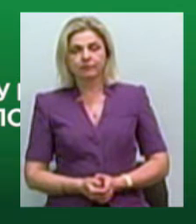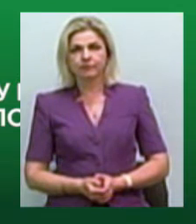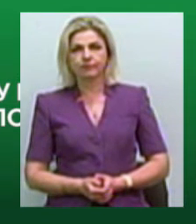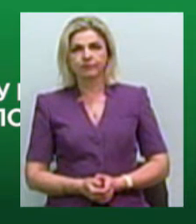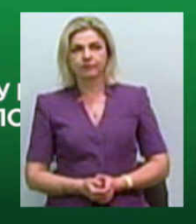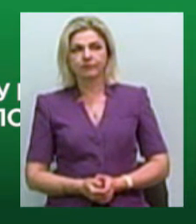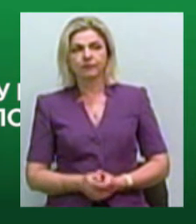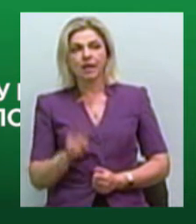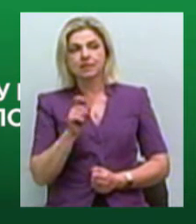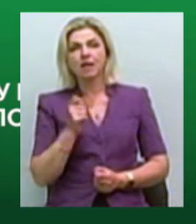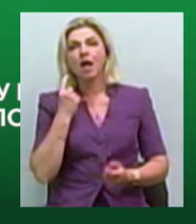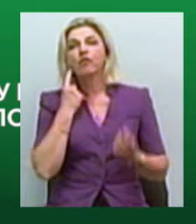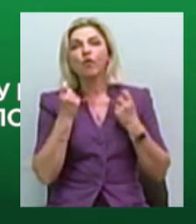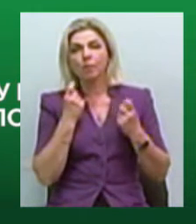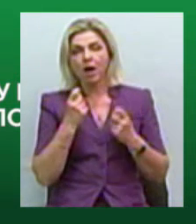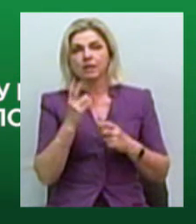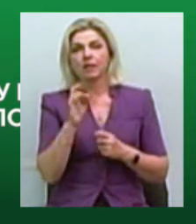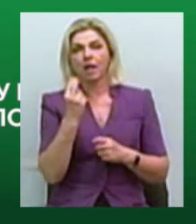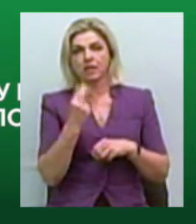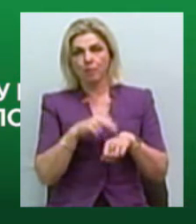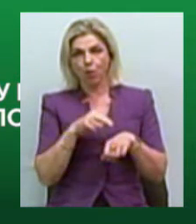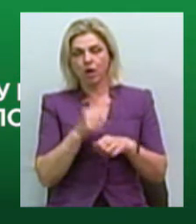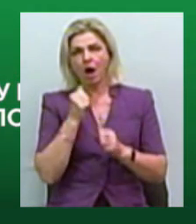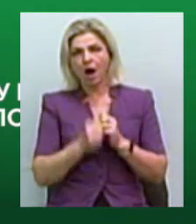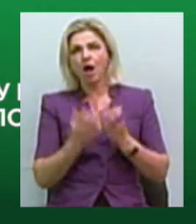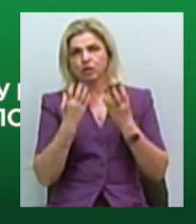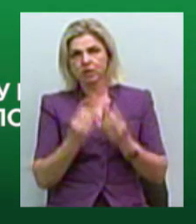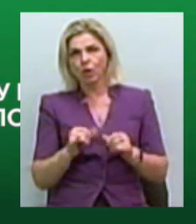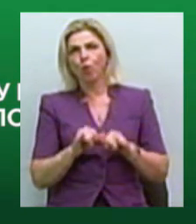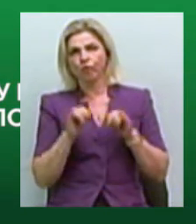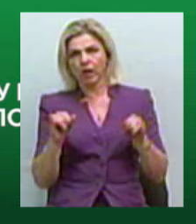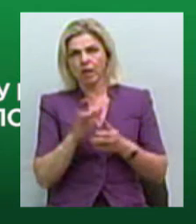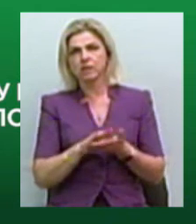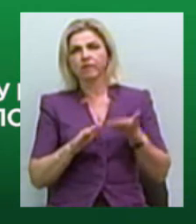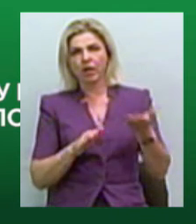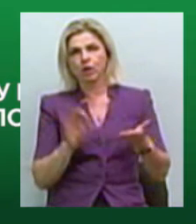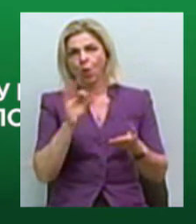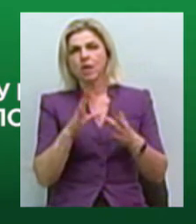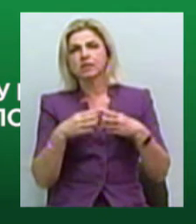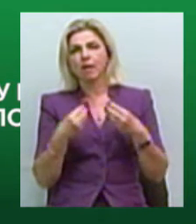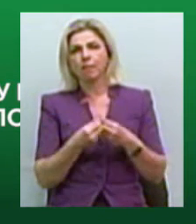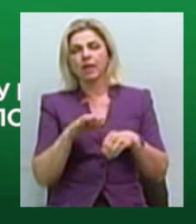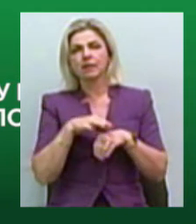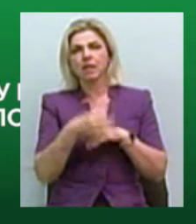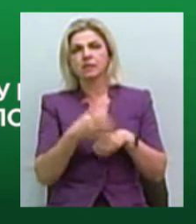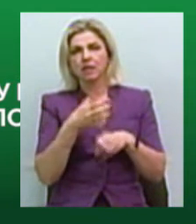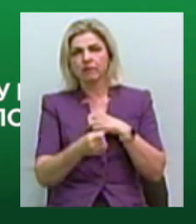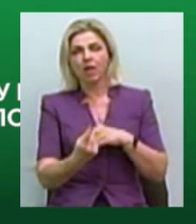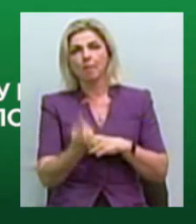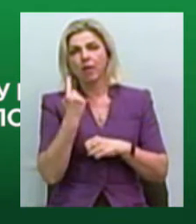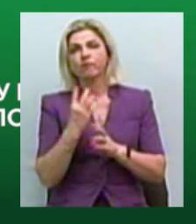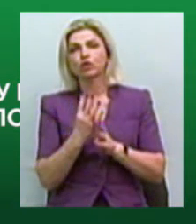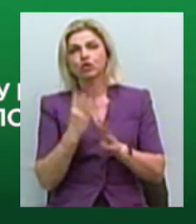За даними Національної поліції, кожного дня збільшується кількість звернень щодо сімейного насильства, і це в першу чергу